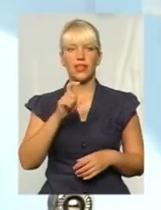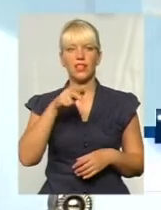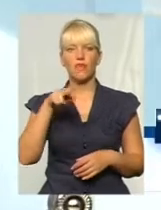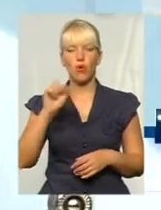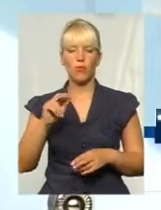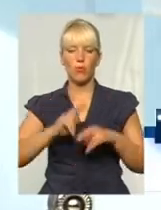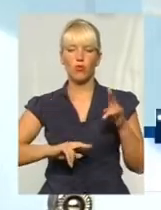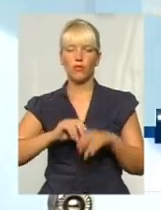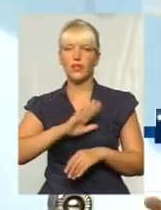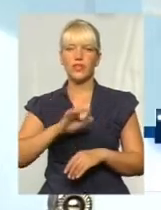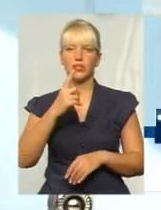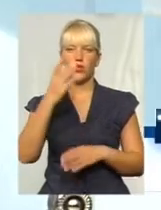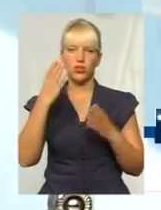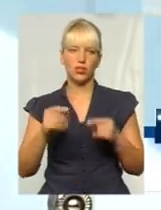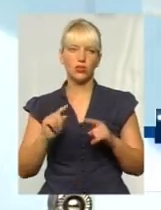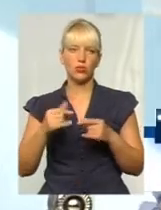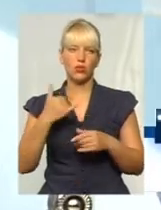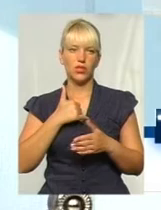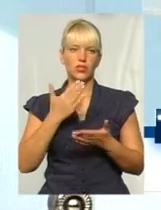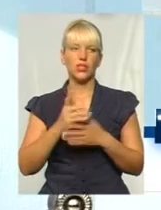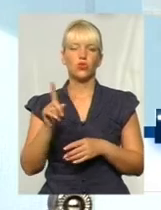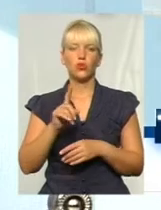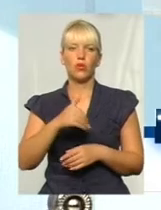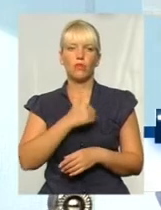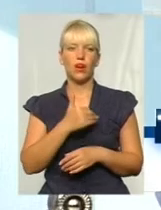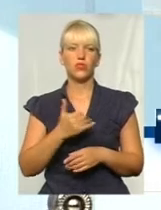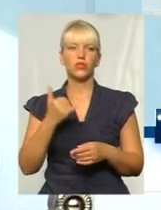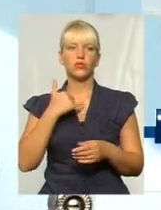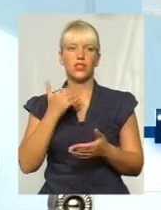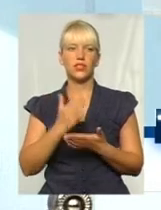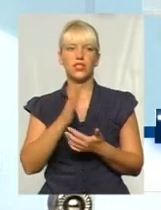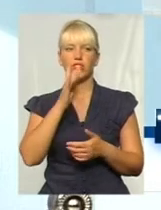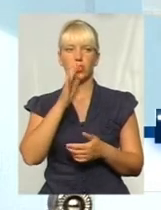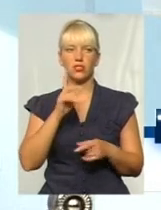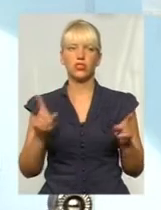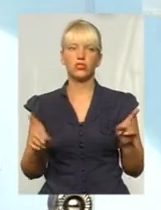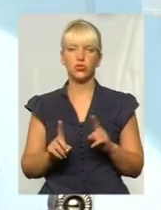день, тому в нас є до чого прагнути. В нас є час, щоб